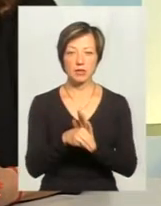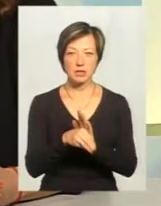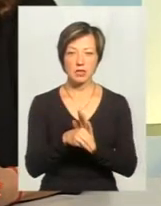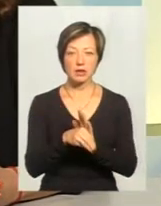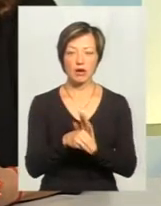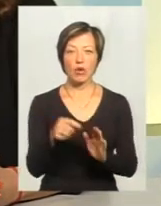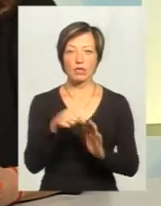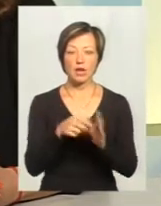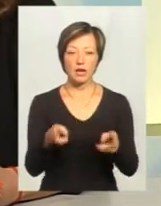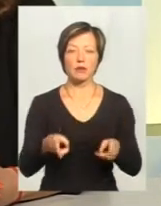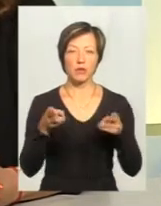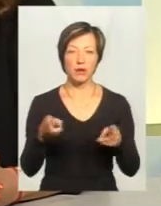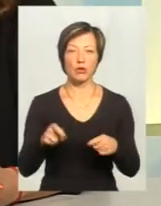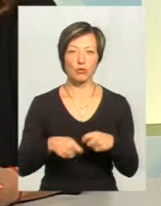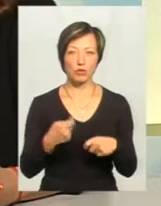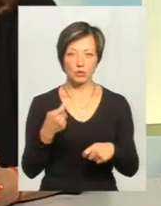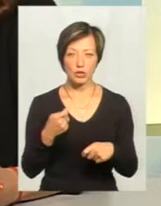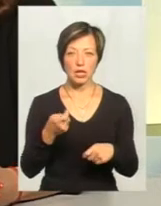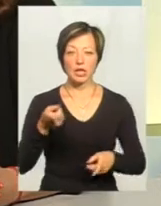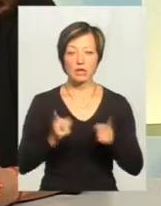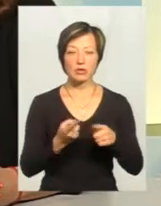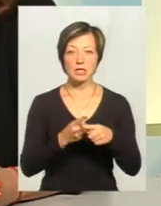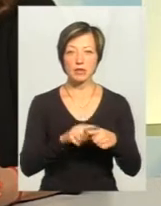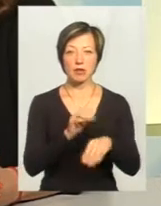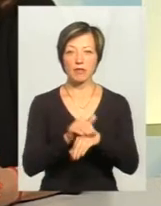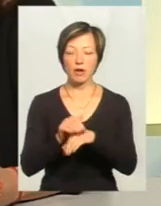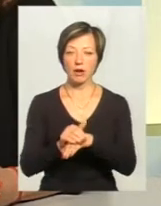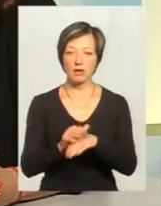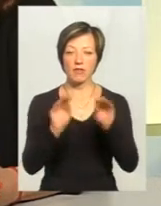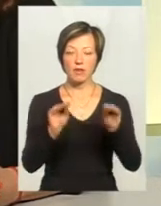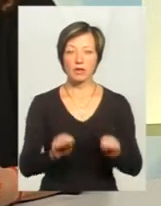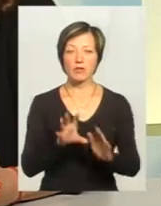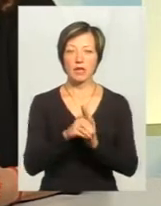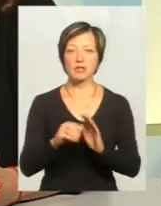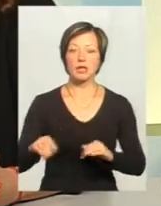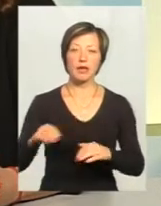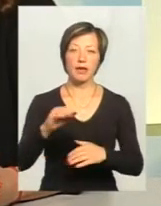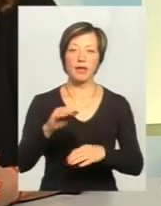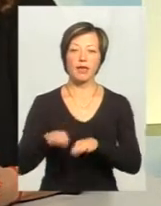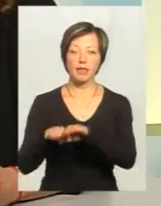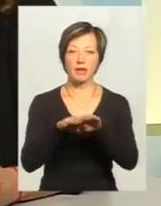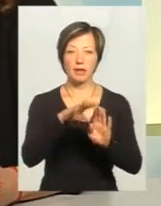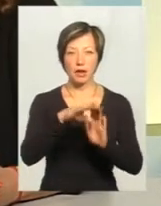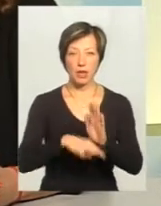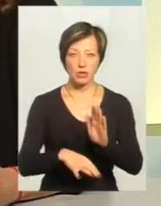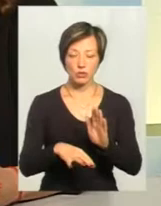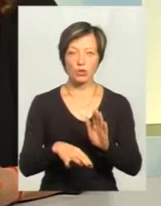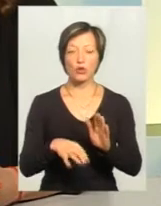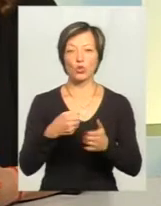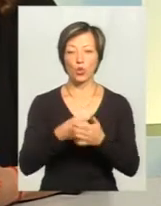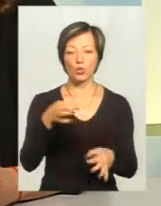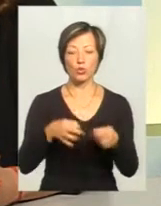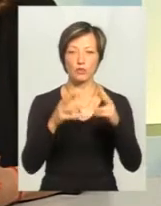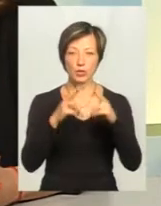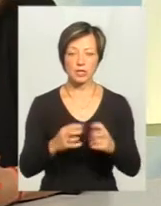ознаки кримінального правопорушення. Дійсно, за цими фактами відомості внесено до єдиного реєстру досудових розслідувань і наразі